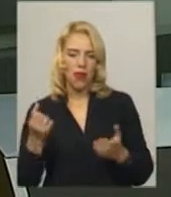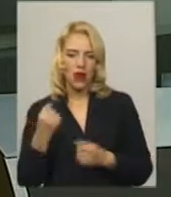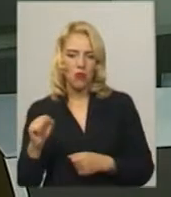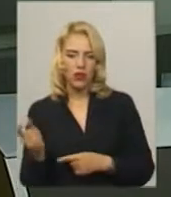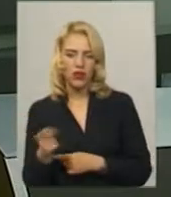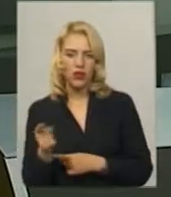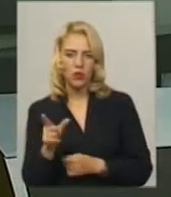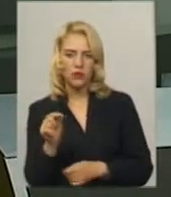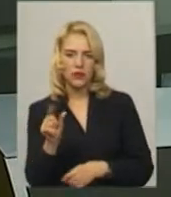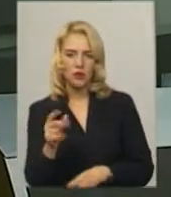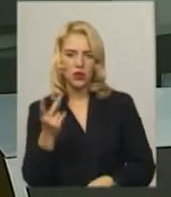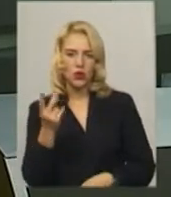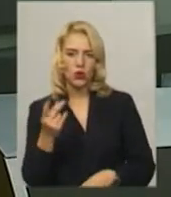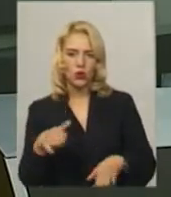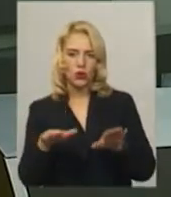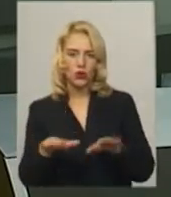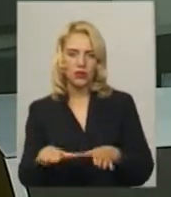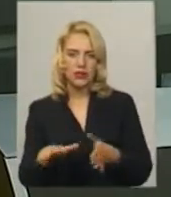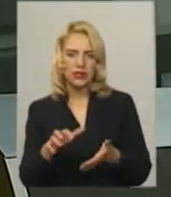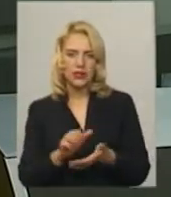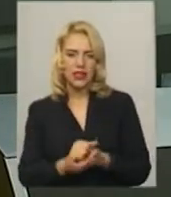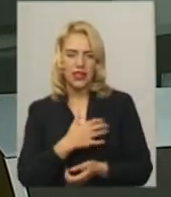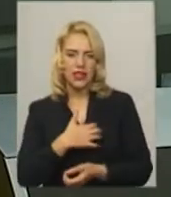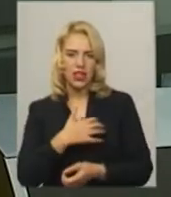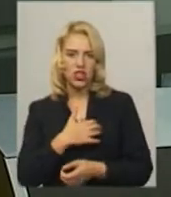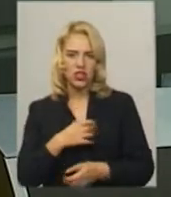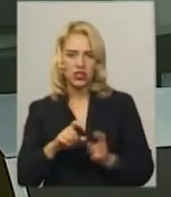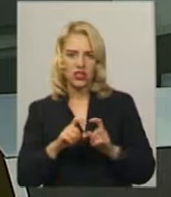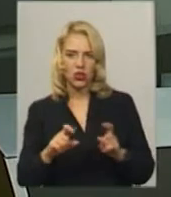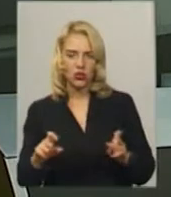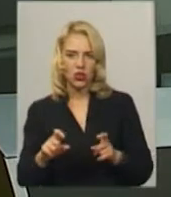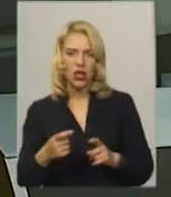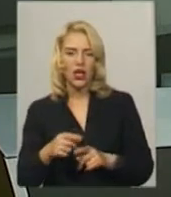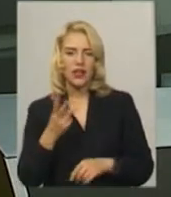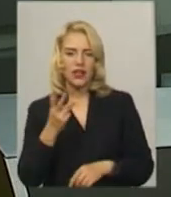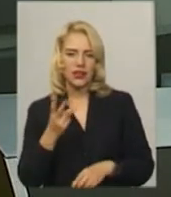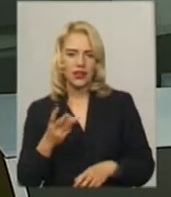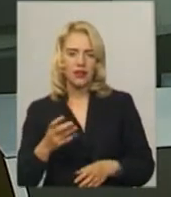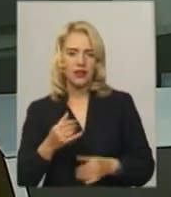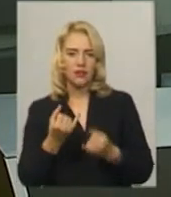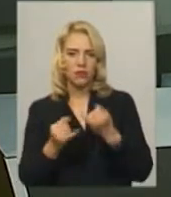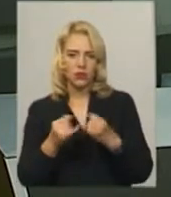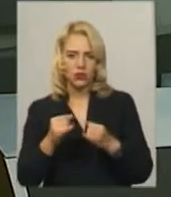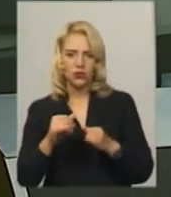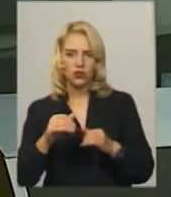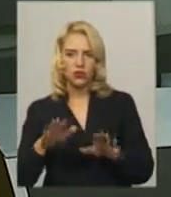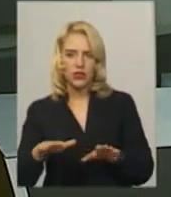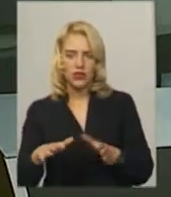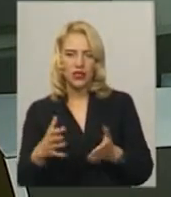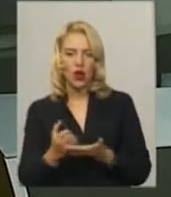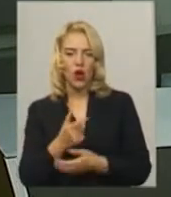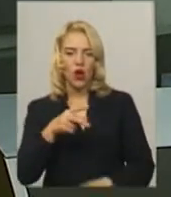«Грицик-Голод». Друге місце посіли вихованки Дережнянської школи «Щуцька-Біляк». Бронзовими призерками стали спортсменки Голосково